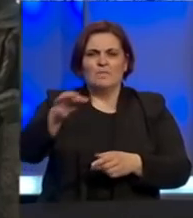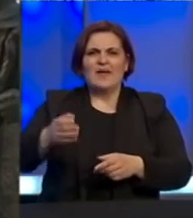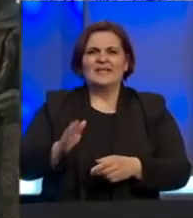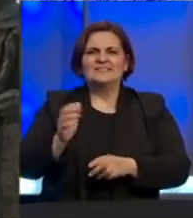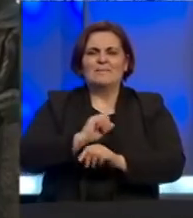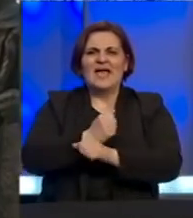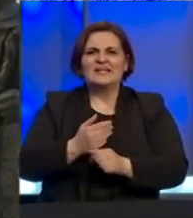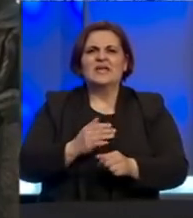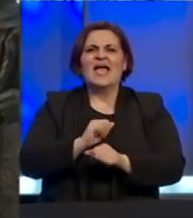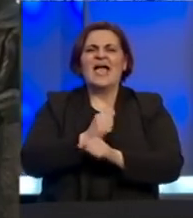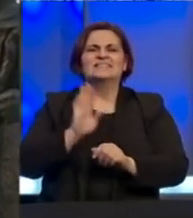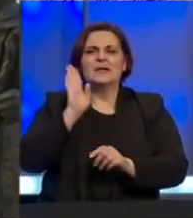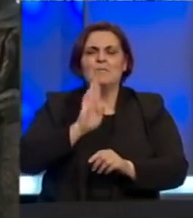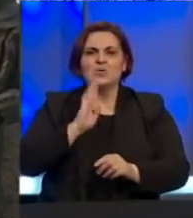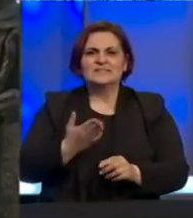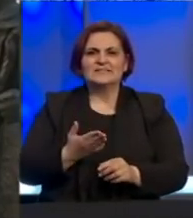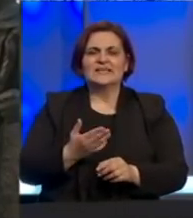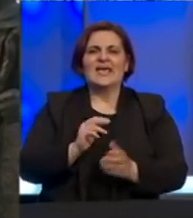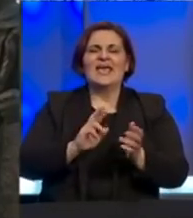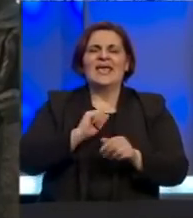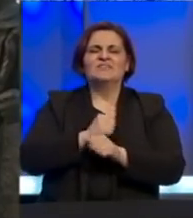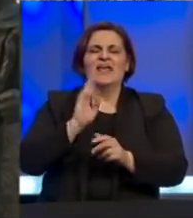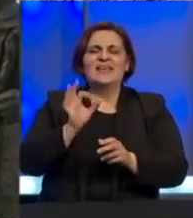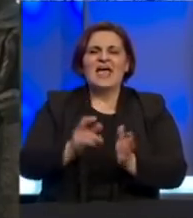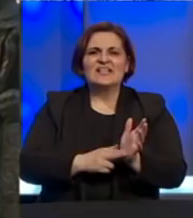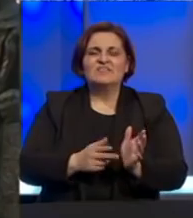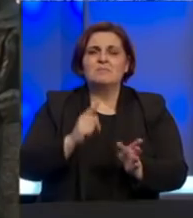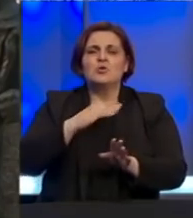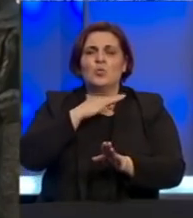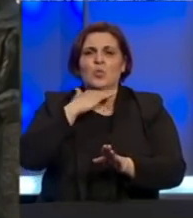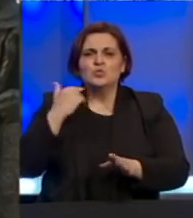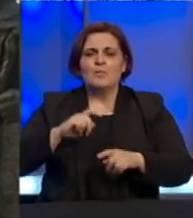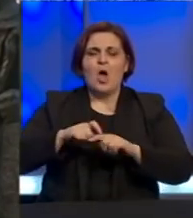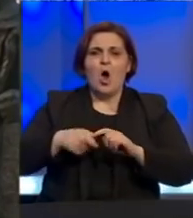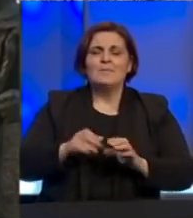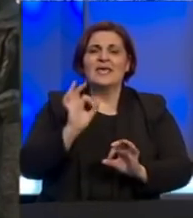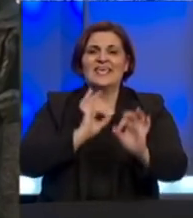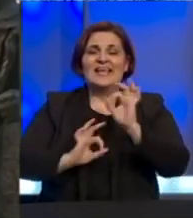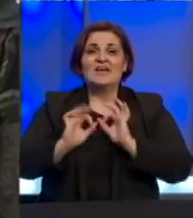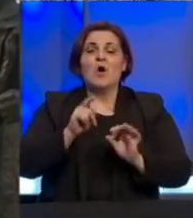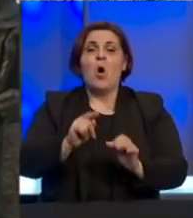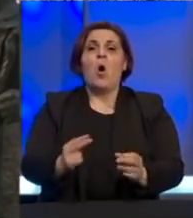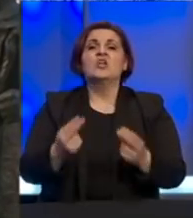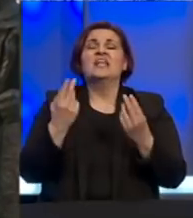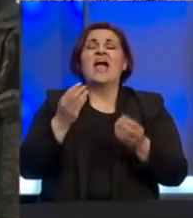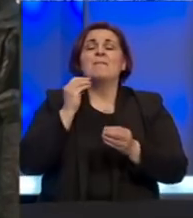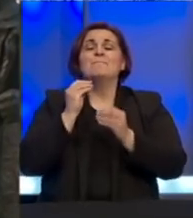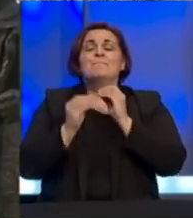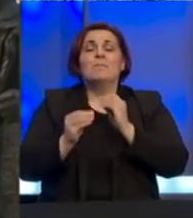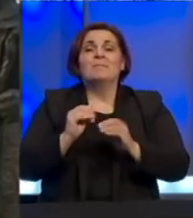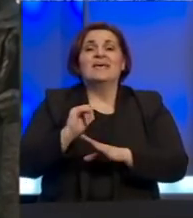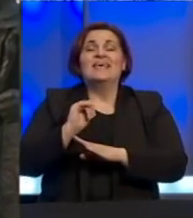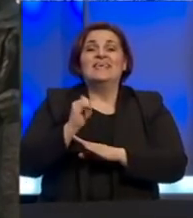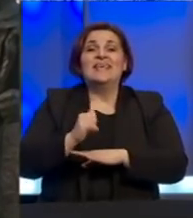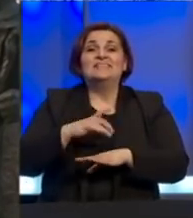Zapadnohercegovačke i Herceg-Bosanske, za sada poručuju kako imaju dovoljno i opreme i ljekova, no ono što je najproblematičnije jesu